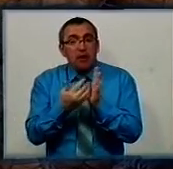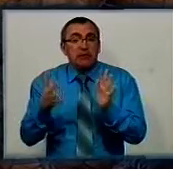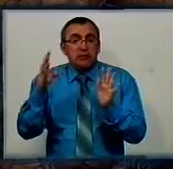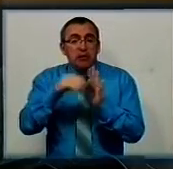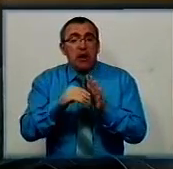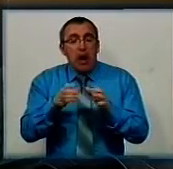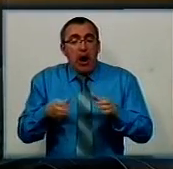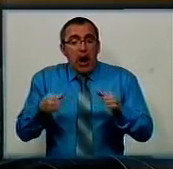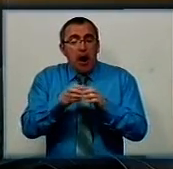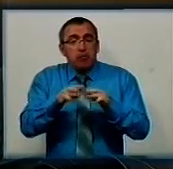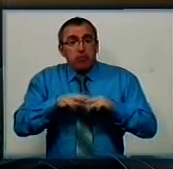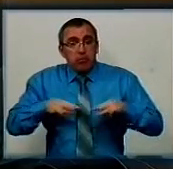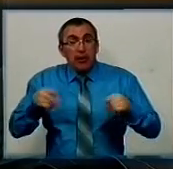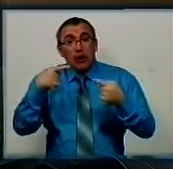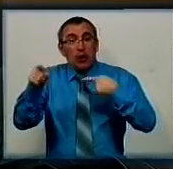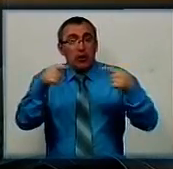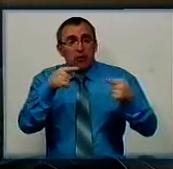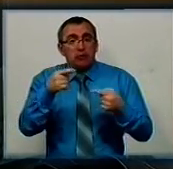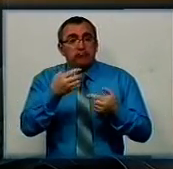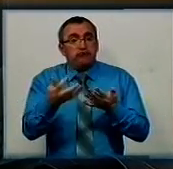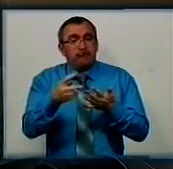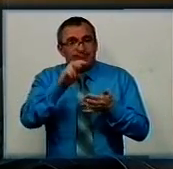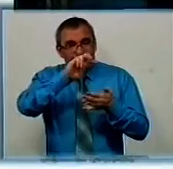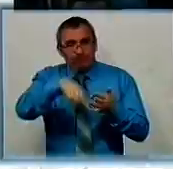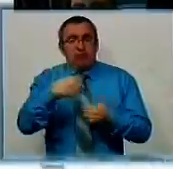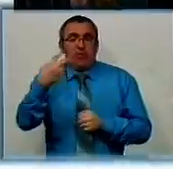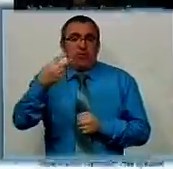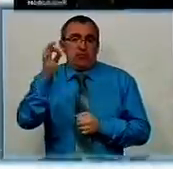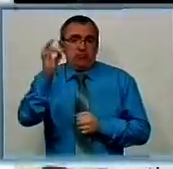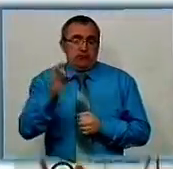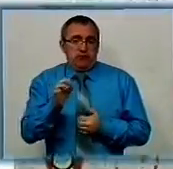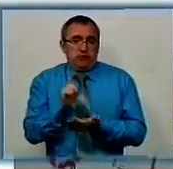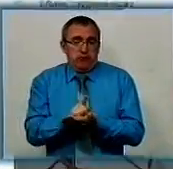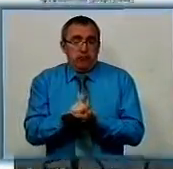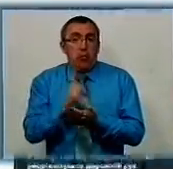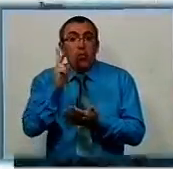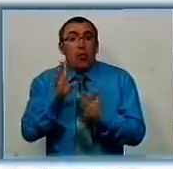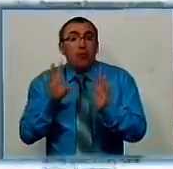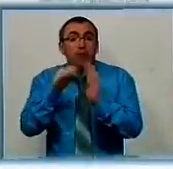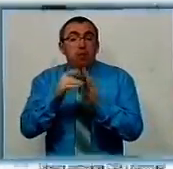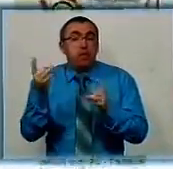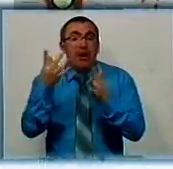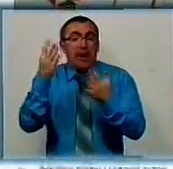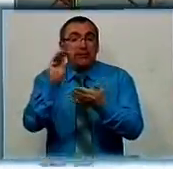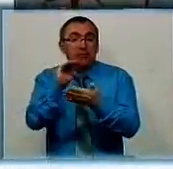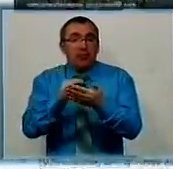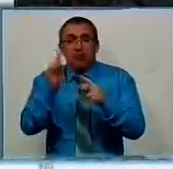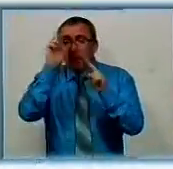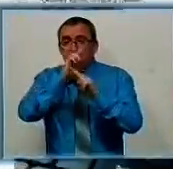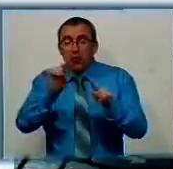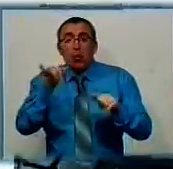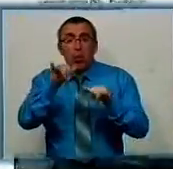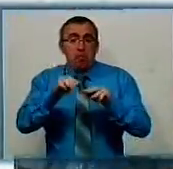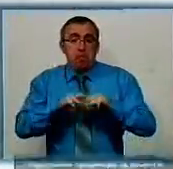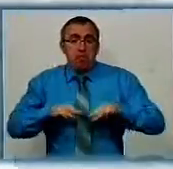Кабмін. З інших же мають брати 20-відсотковий податок. Хто і як потрапить до білого списку зараз, не знають навіть у